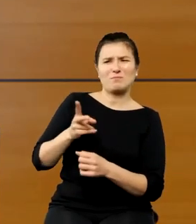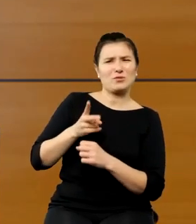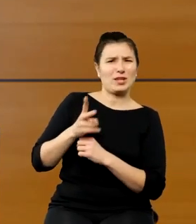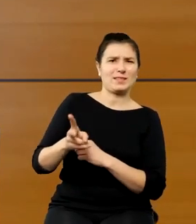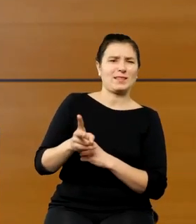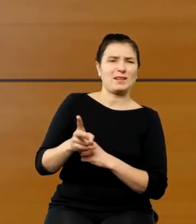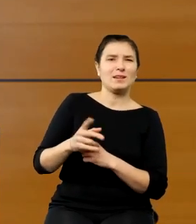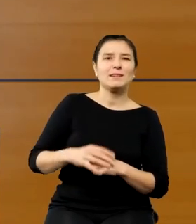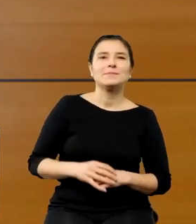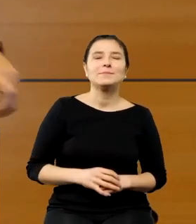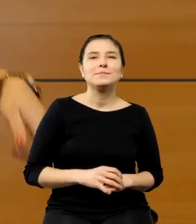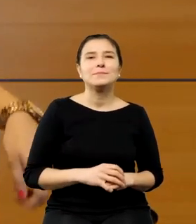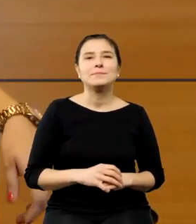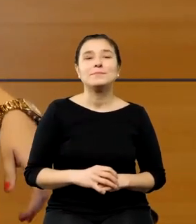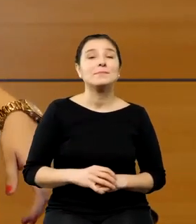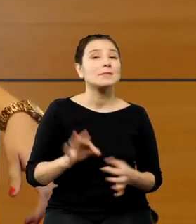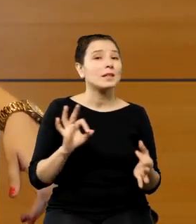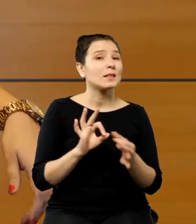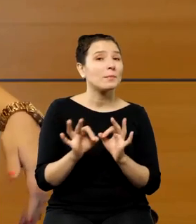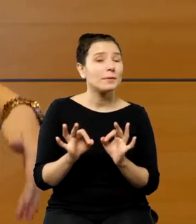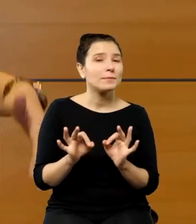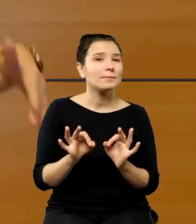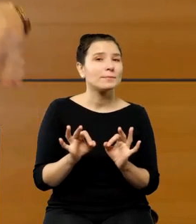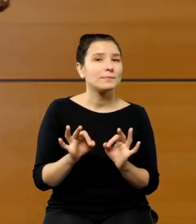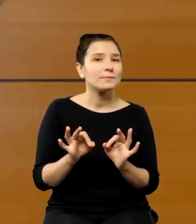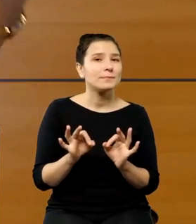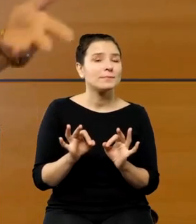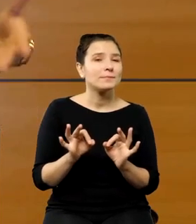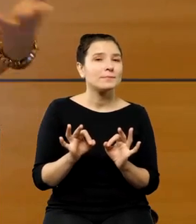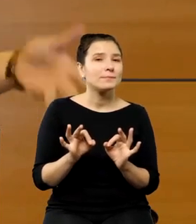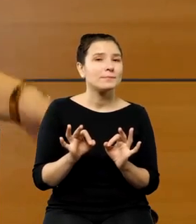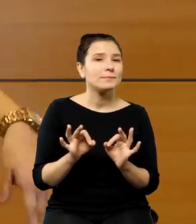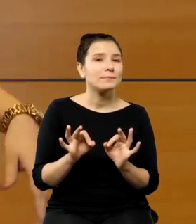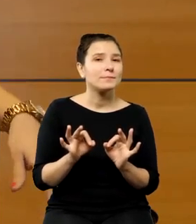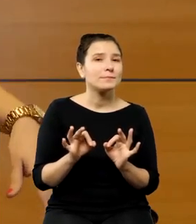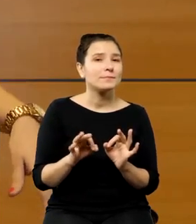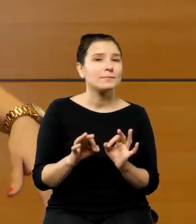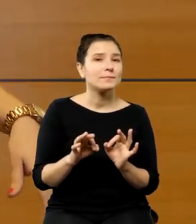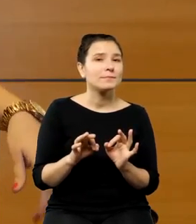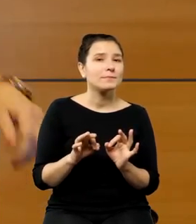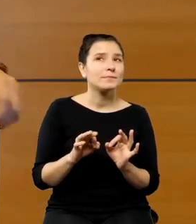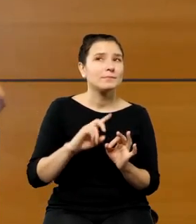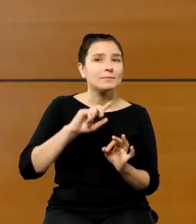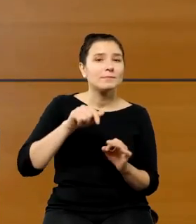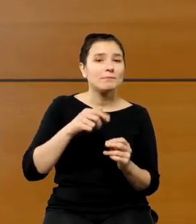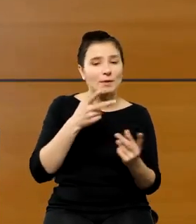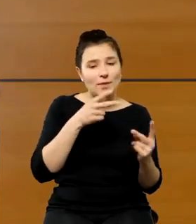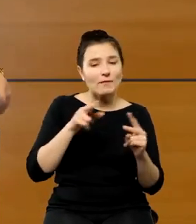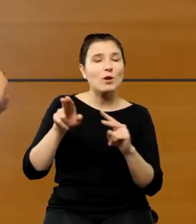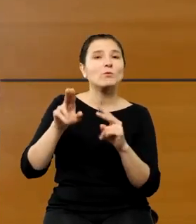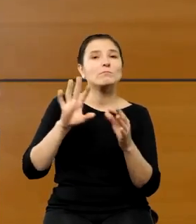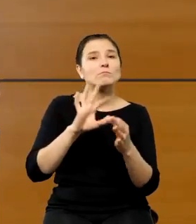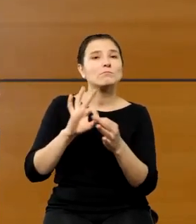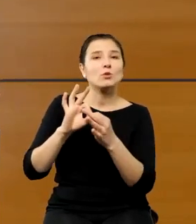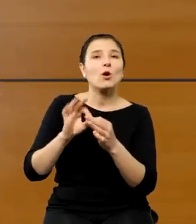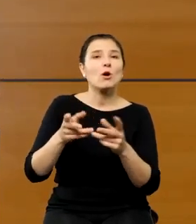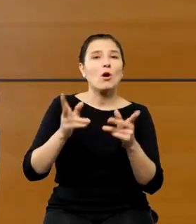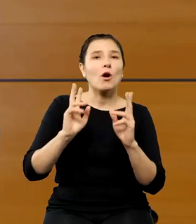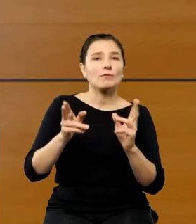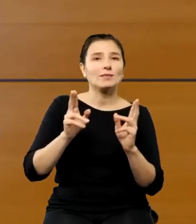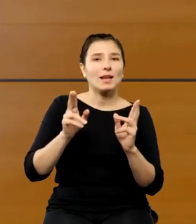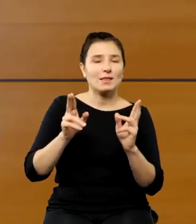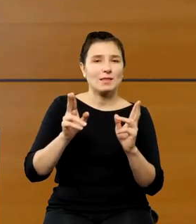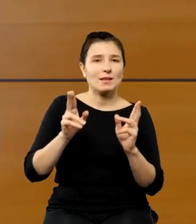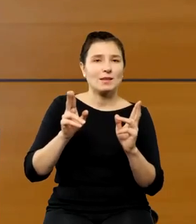nawiązywać mielibyśmy do przynajmniej tego oficjalnego tytułu naszej webaty dotyczącej również memetyki,